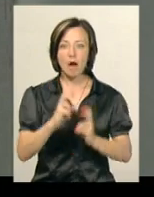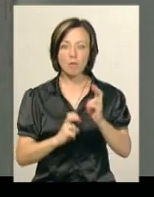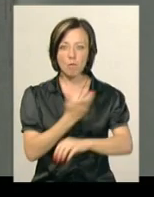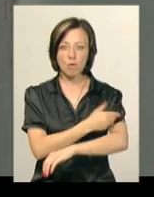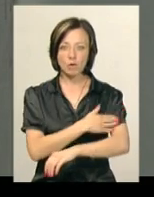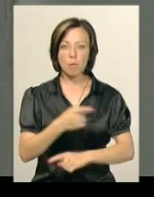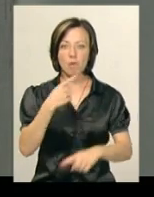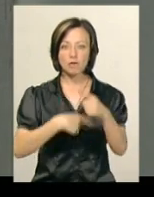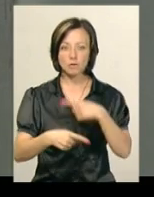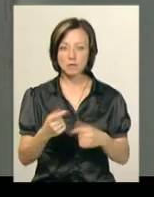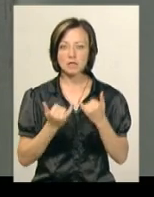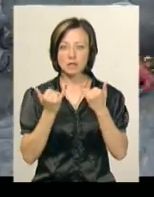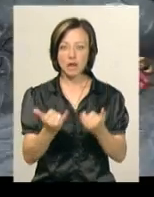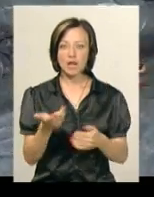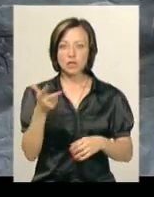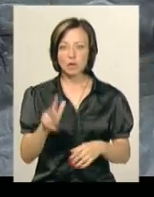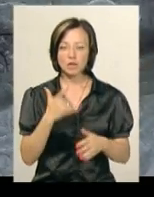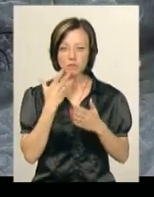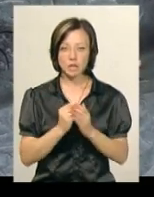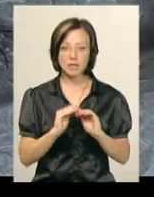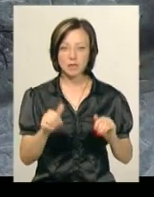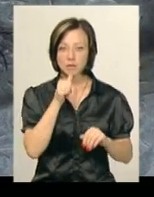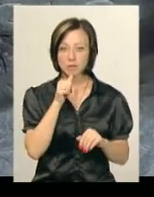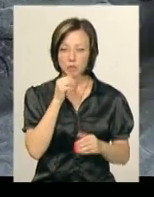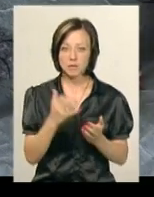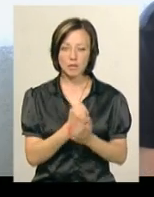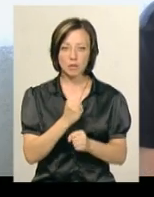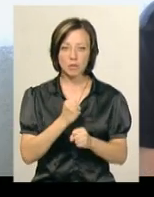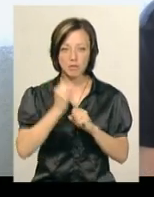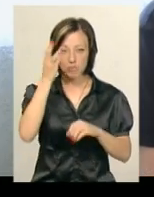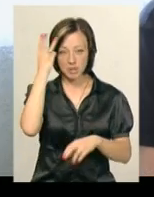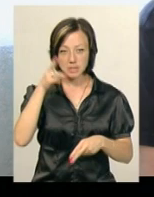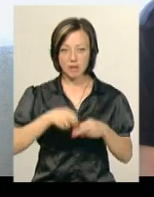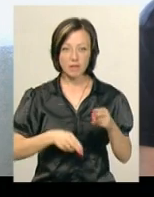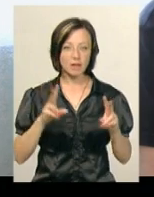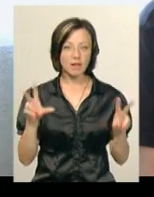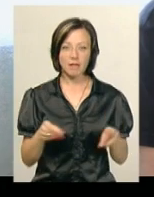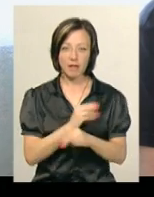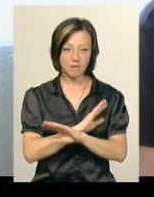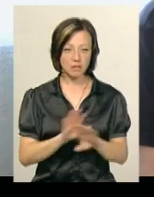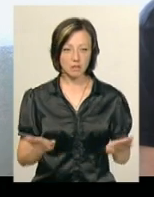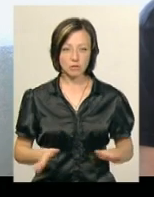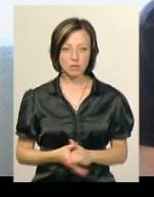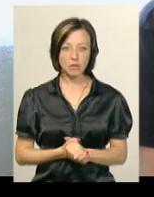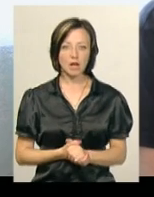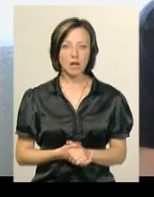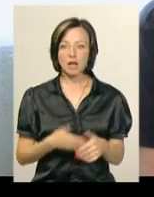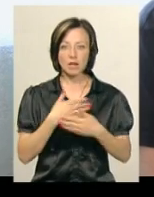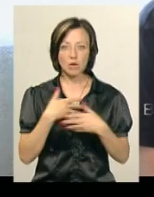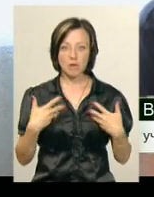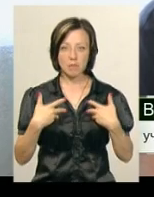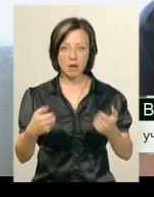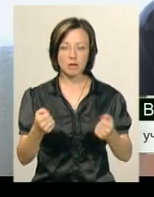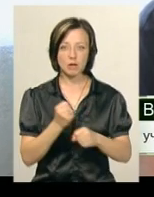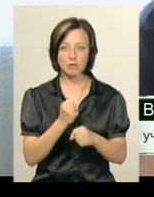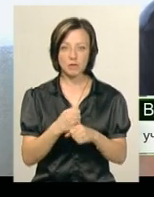повернувся заради трьох своїх дітей. Спроби ж знайти роботи у Хмельницькому завершилися невдачею. «Не хочуть брати на роботу нас, вони,